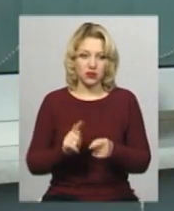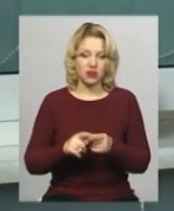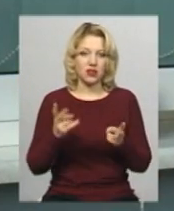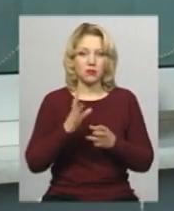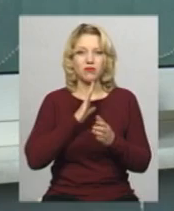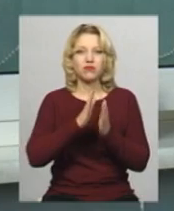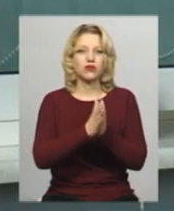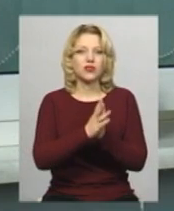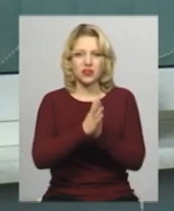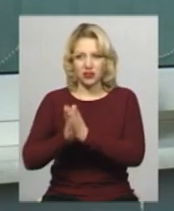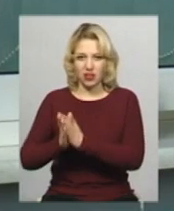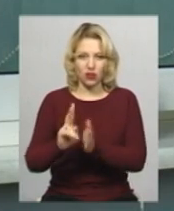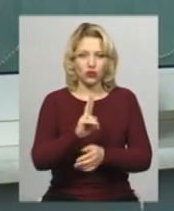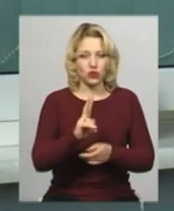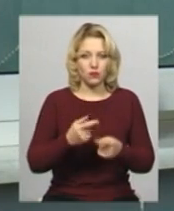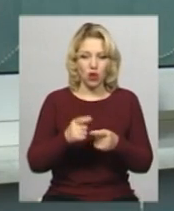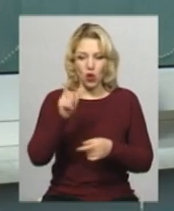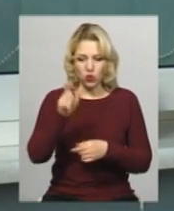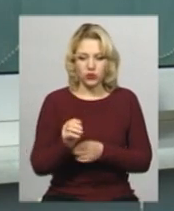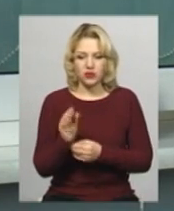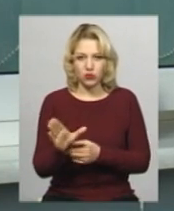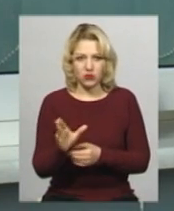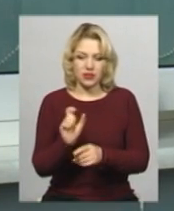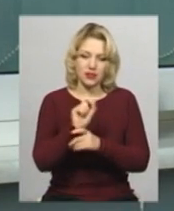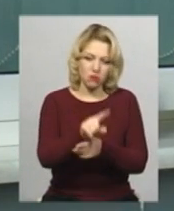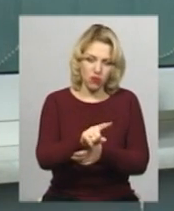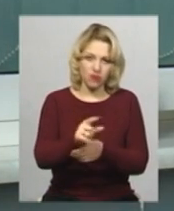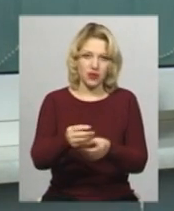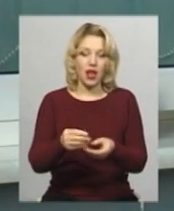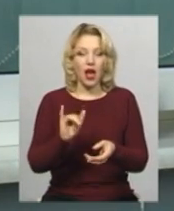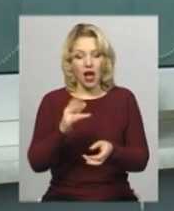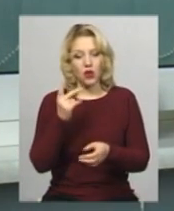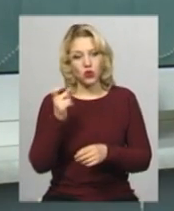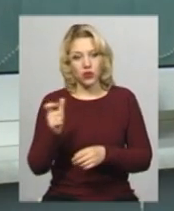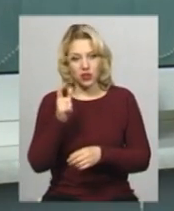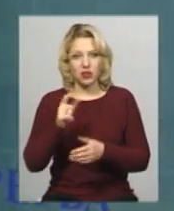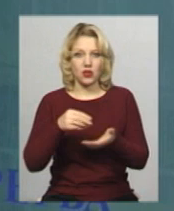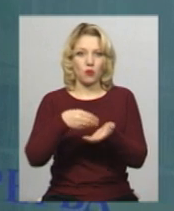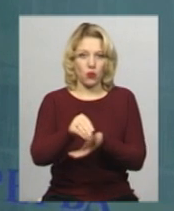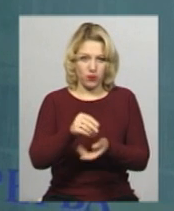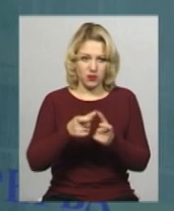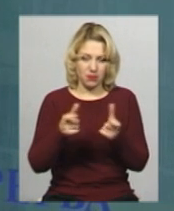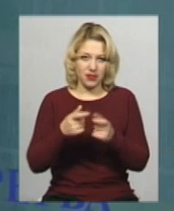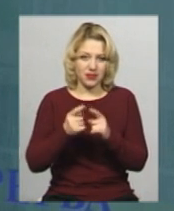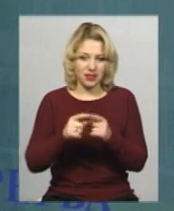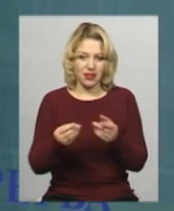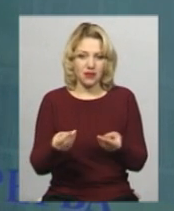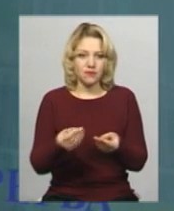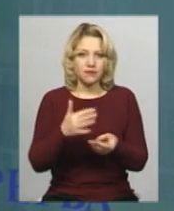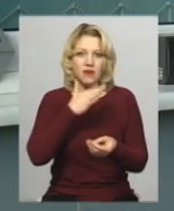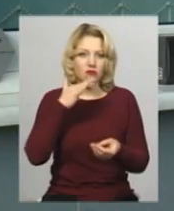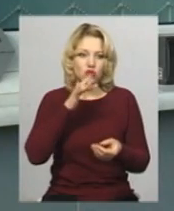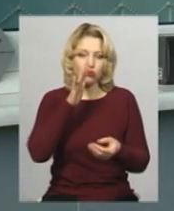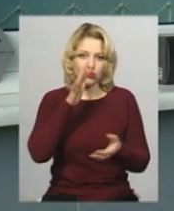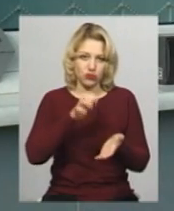когось просити, щоб людина з посвідченням йшла, замовляла, а потім другий раз йшла і викупляла. Все це займало дуже багато